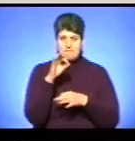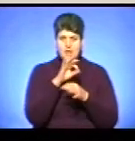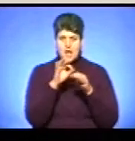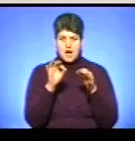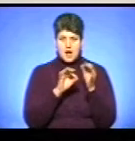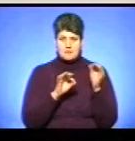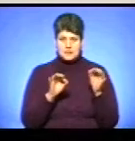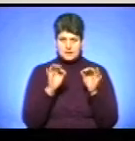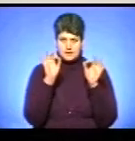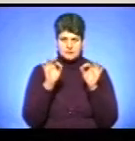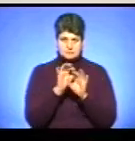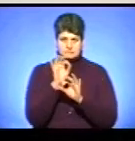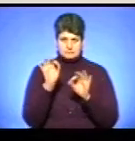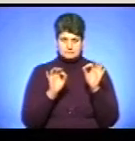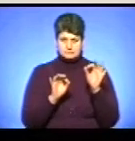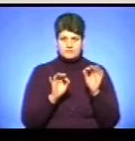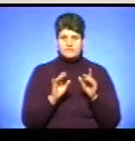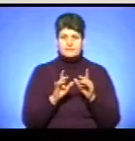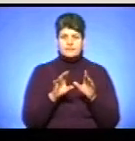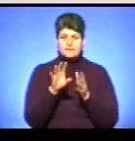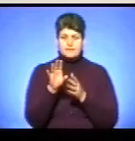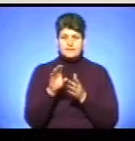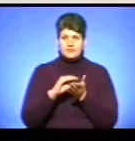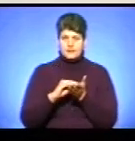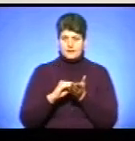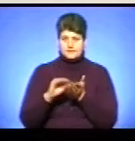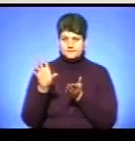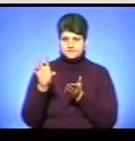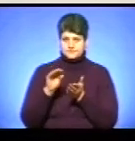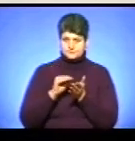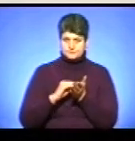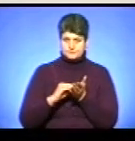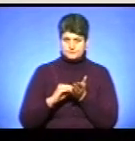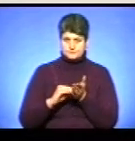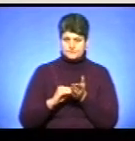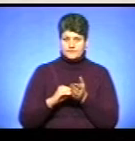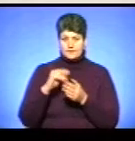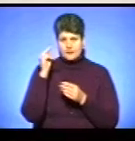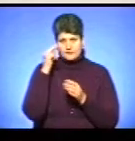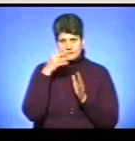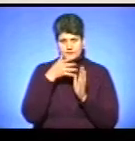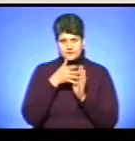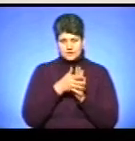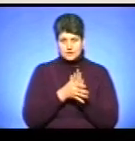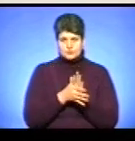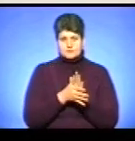абсолютно відзнімаються, вивчаються, тобто